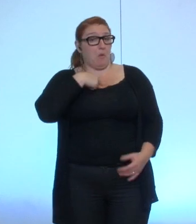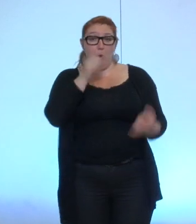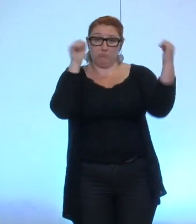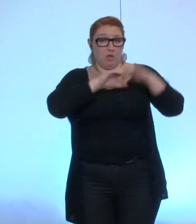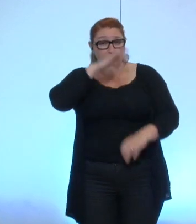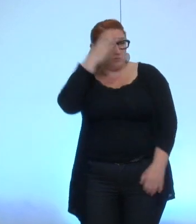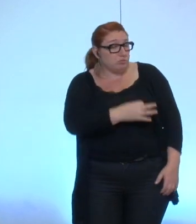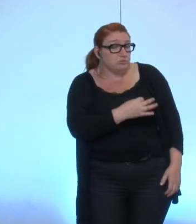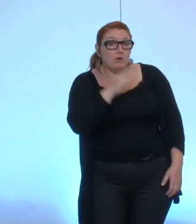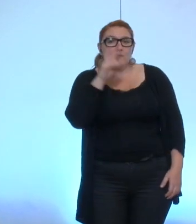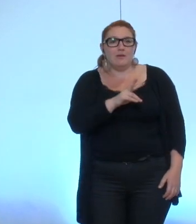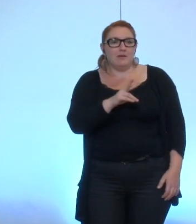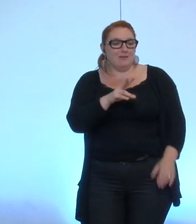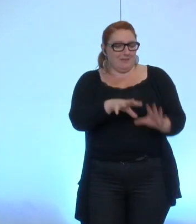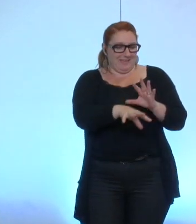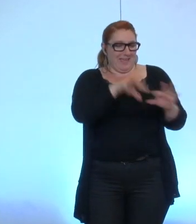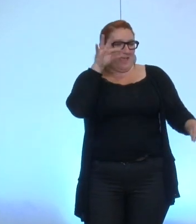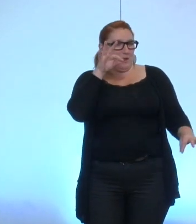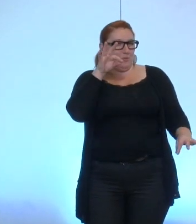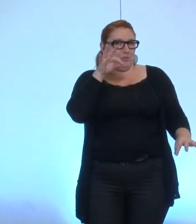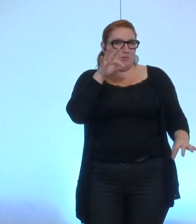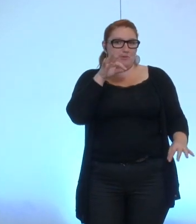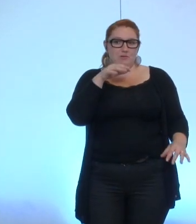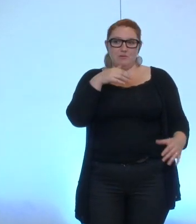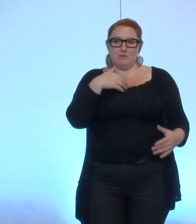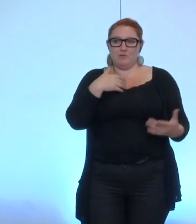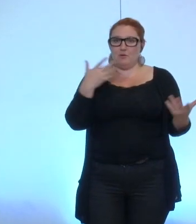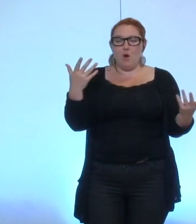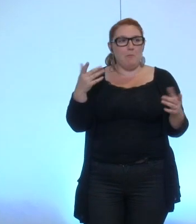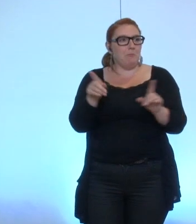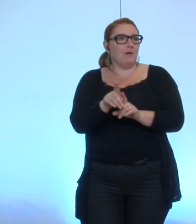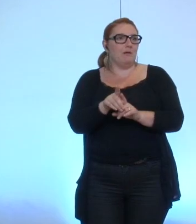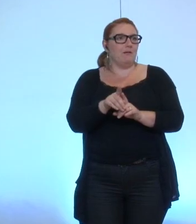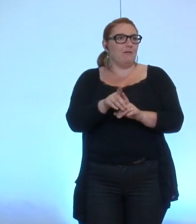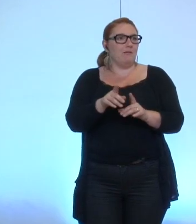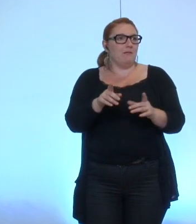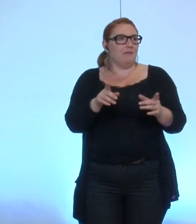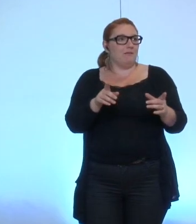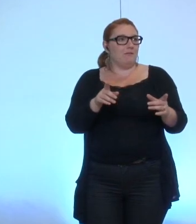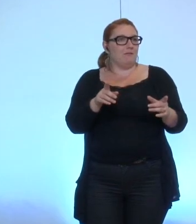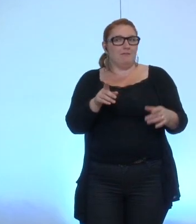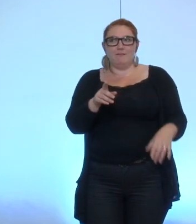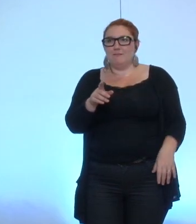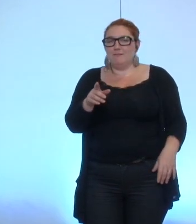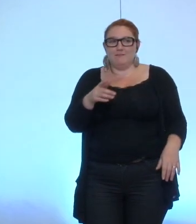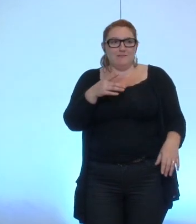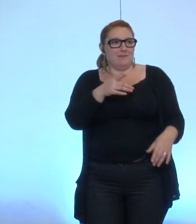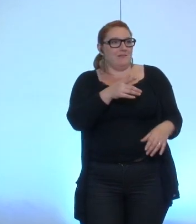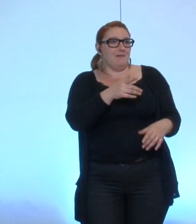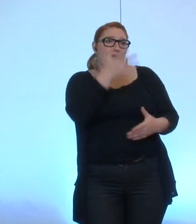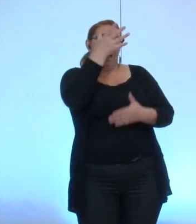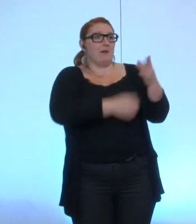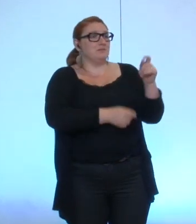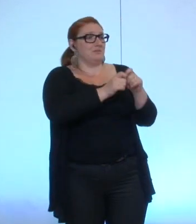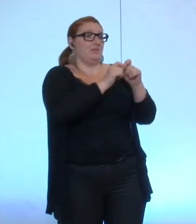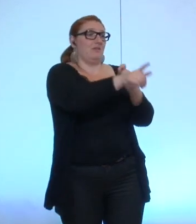voyais pas trop quel élu ou ça serait son combat de sortie irait attaquer devant le tribunal pour demander ses indemnités parce qu